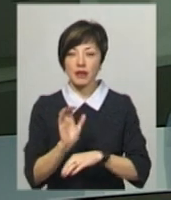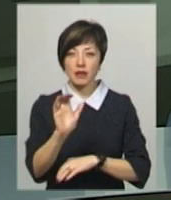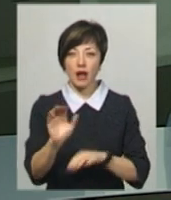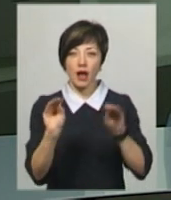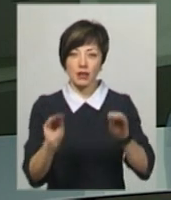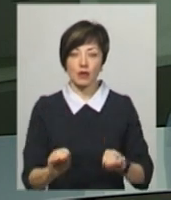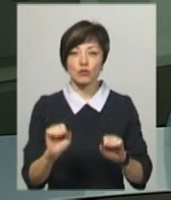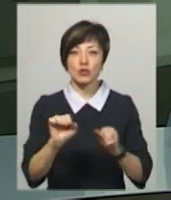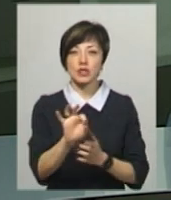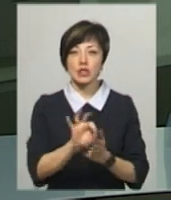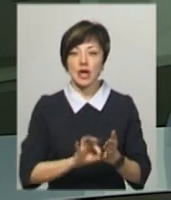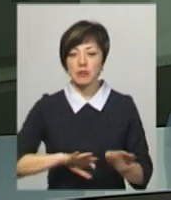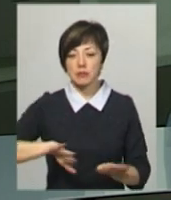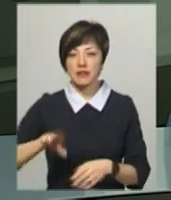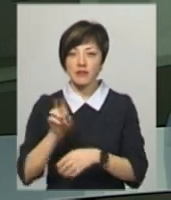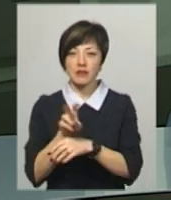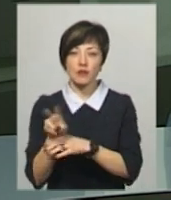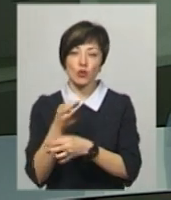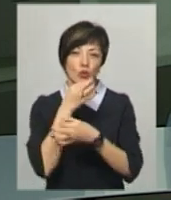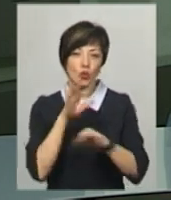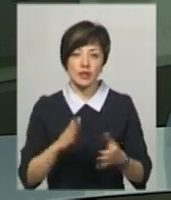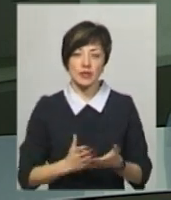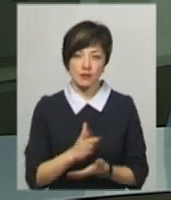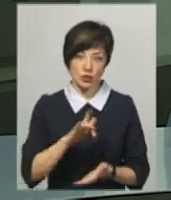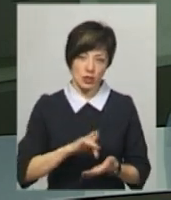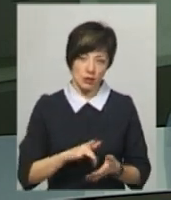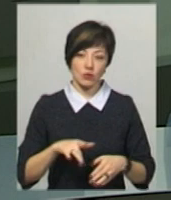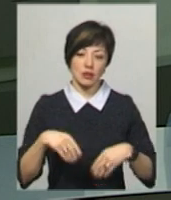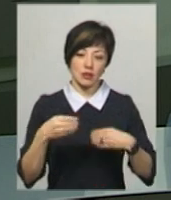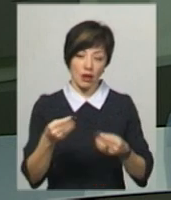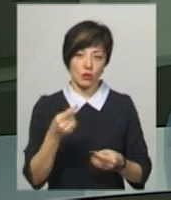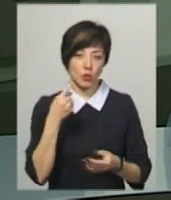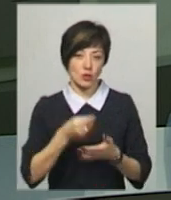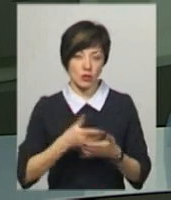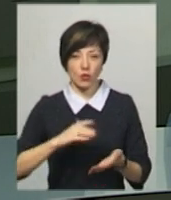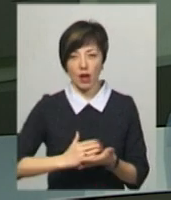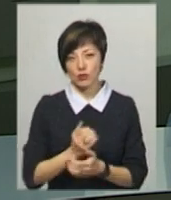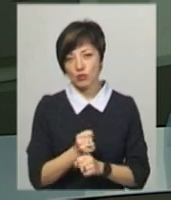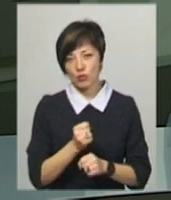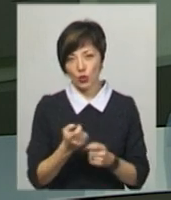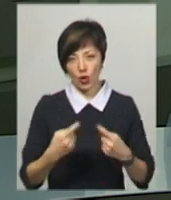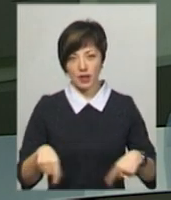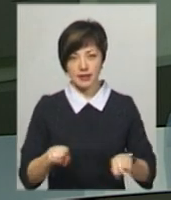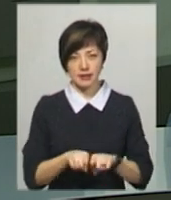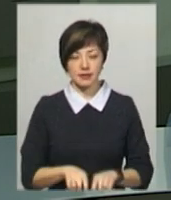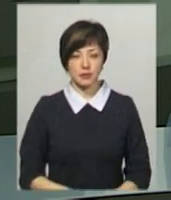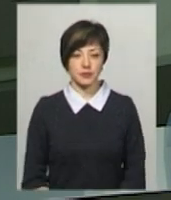можна одразу після відвідування будь-якого сервісного центру, аби дати оцінку якості роботи організації.